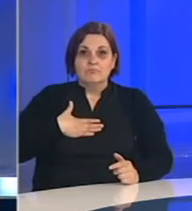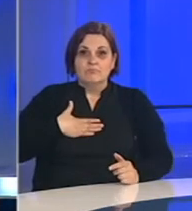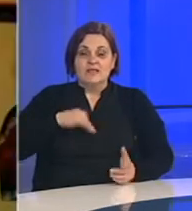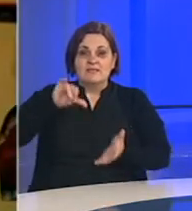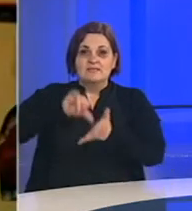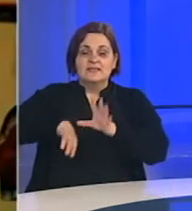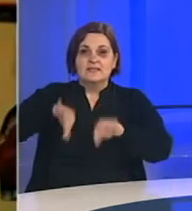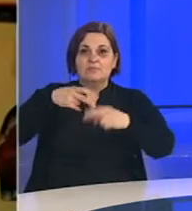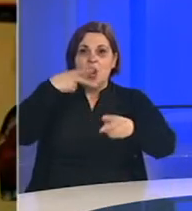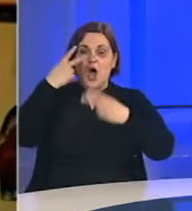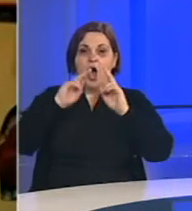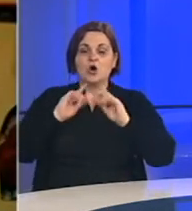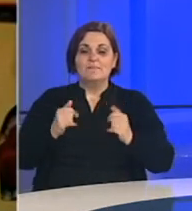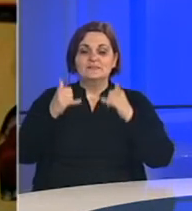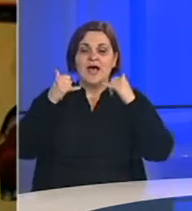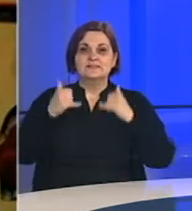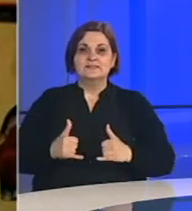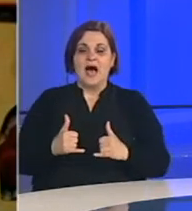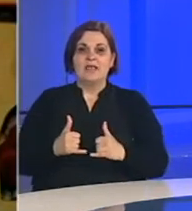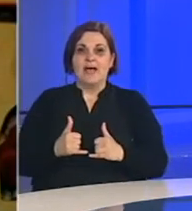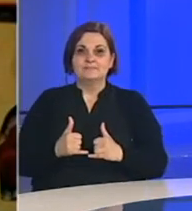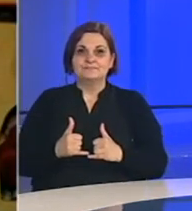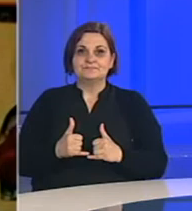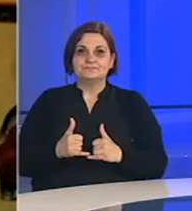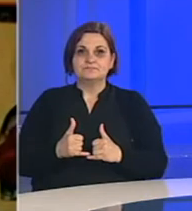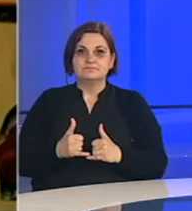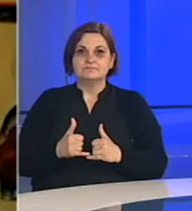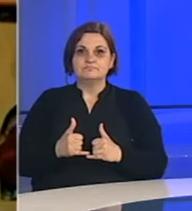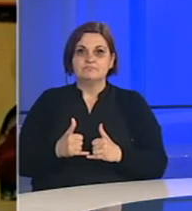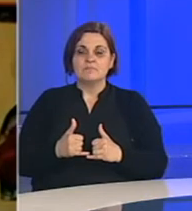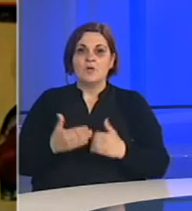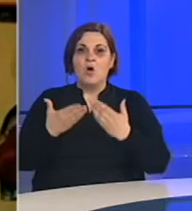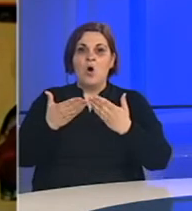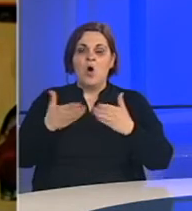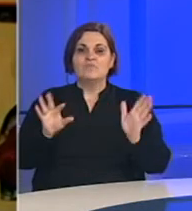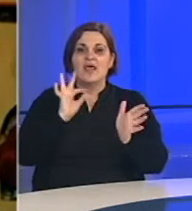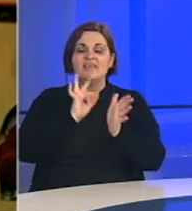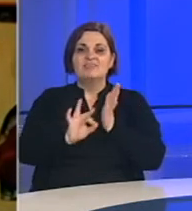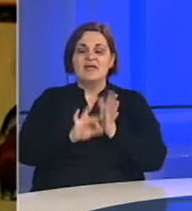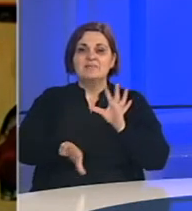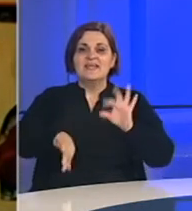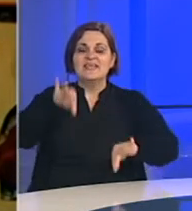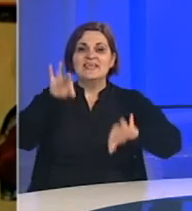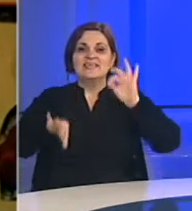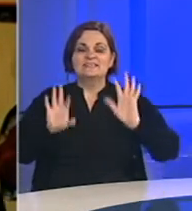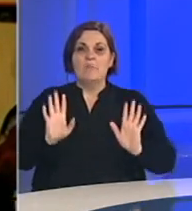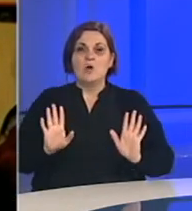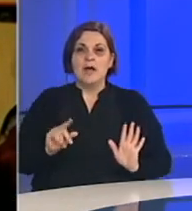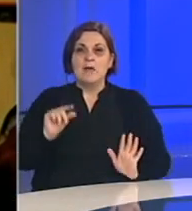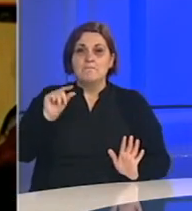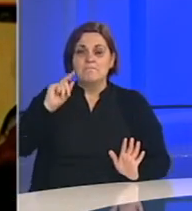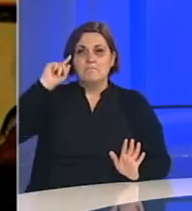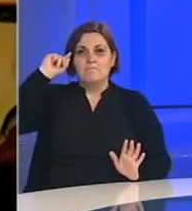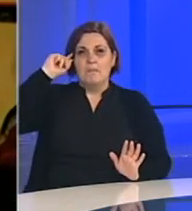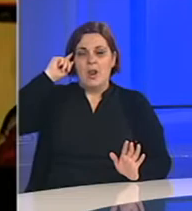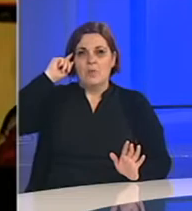Centralna izborna komisija sada obilodanila termin za izbore. Malo mislim i